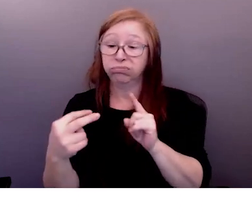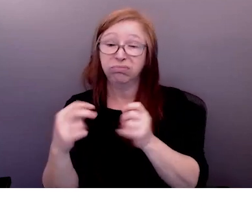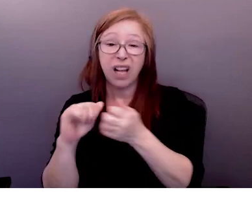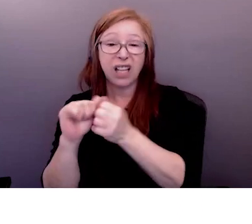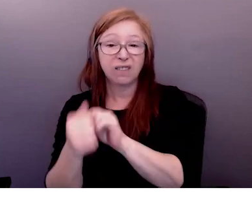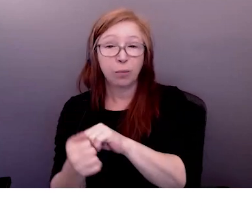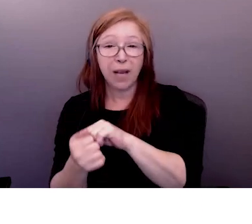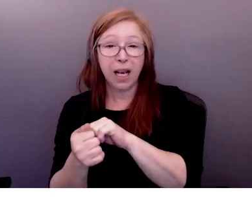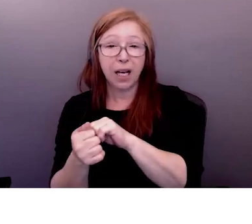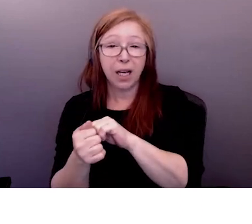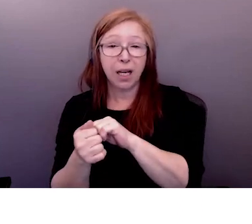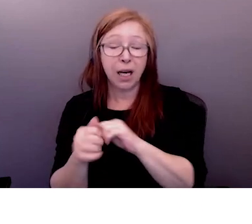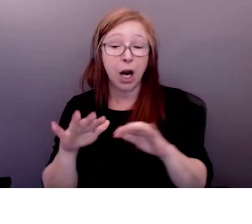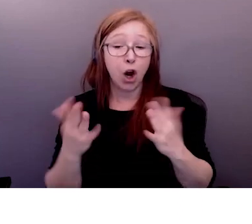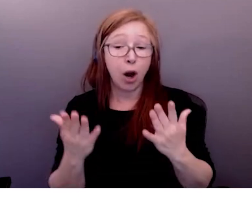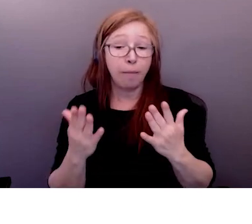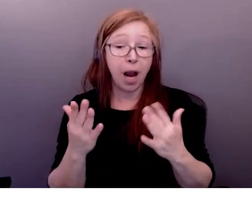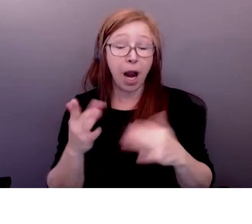parler de